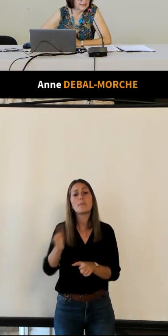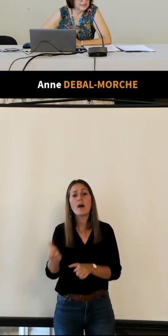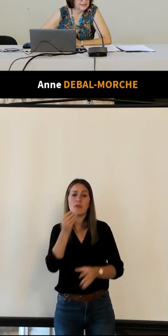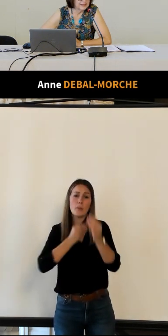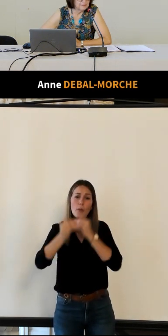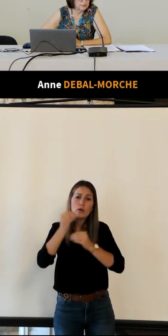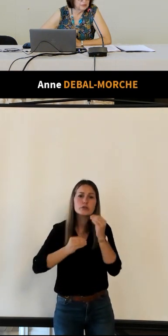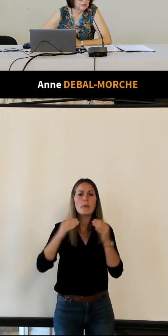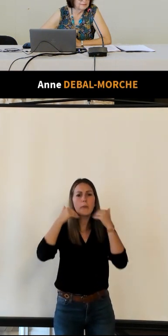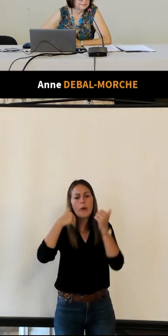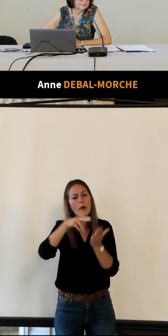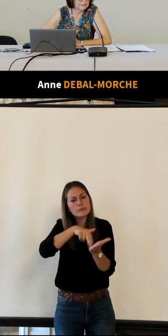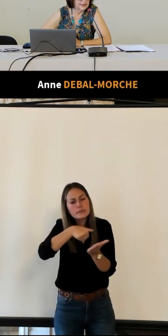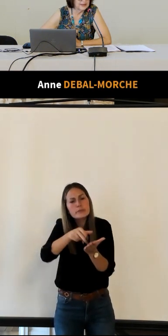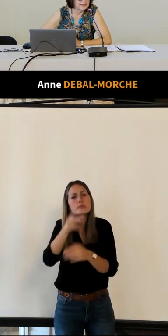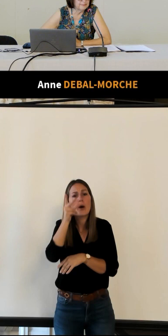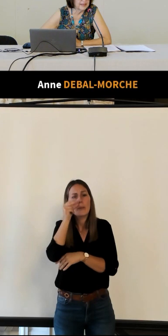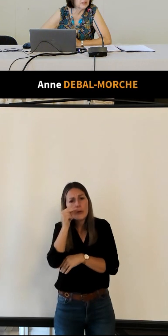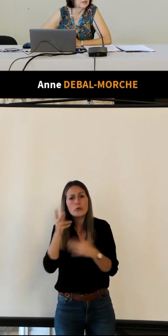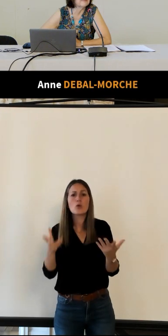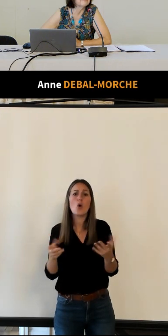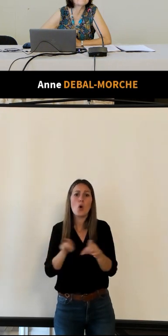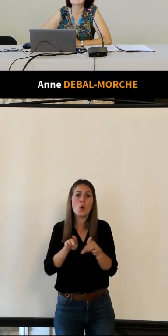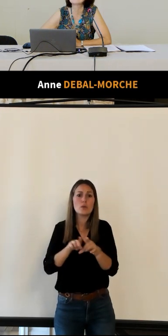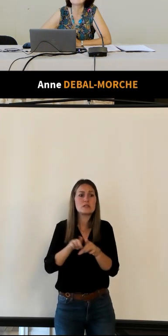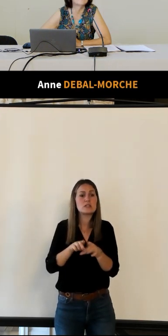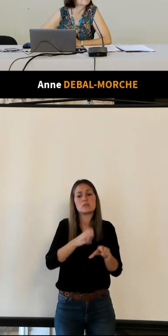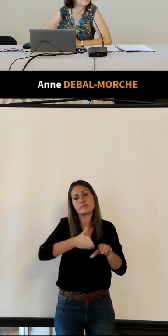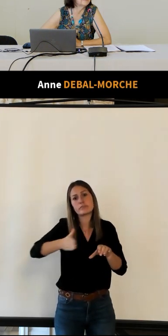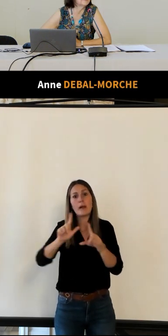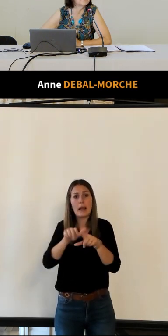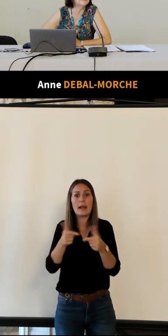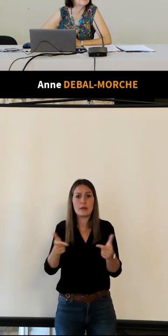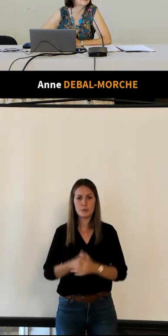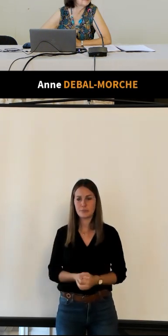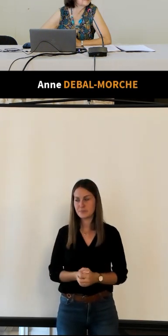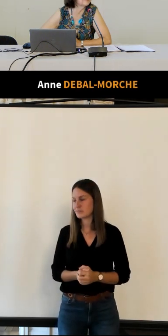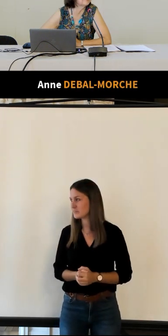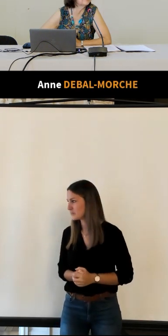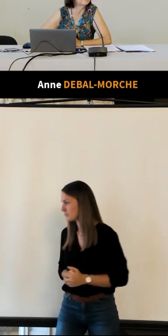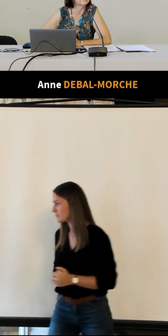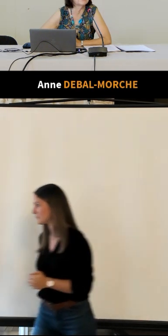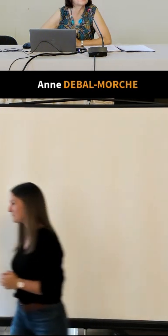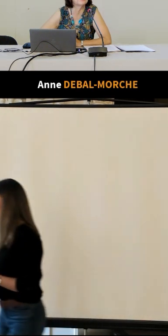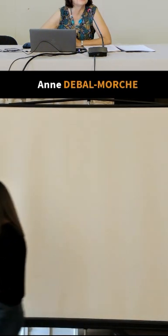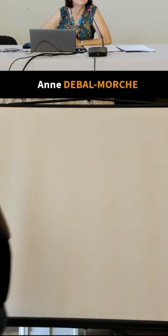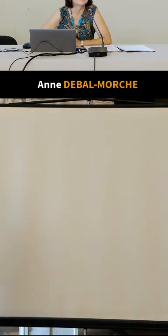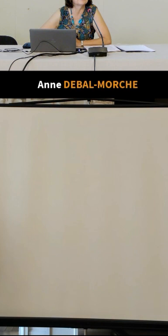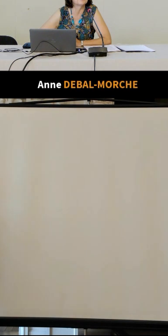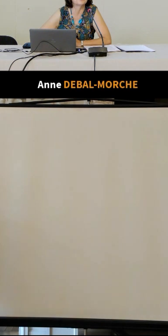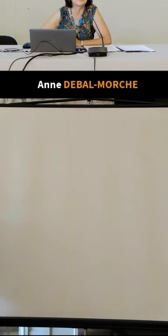vous avez les rillettes les pruneaux et des alberges on va être interactifs est-ce que certains savent